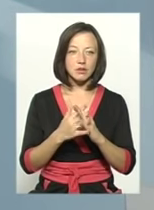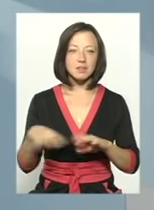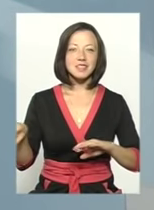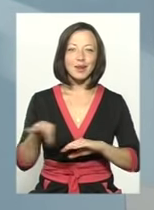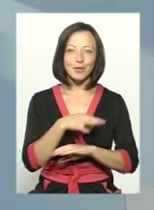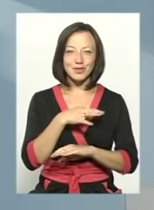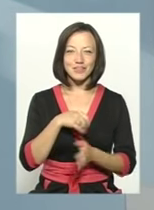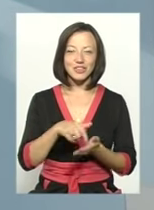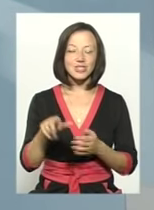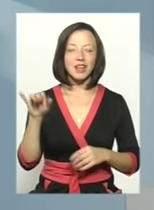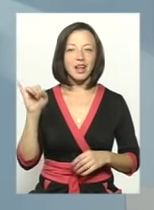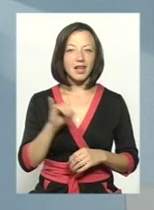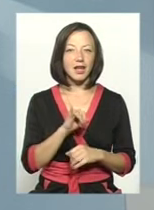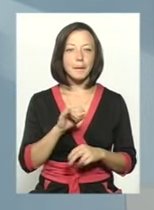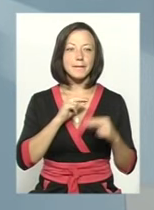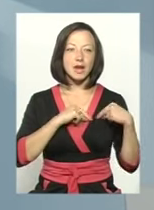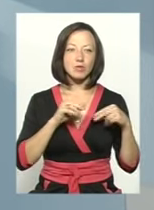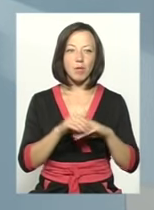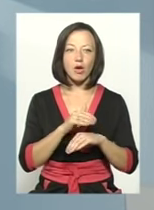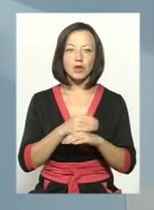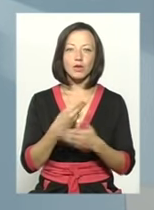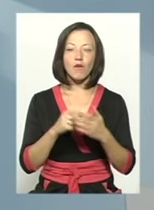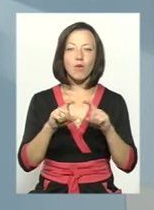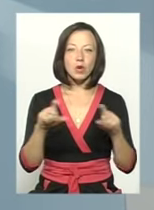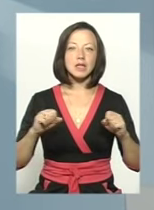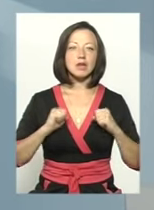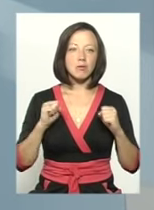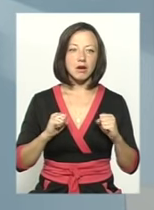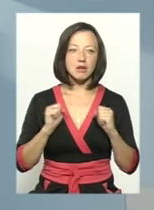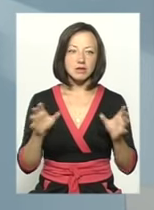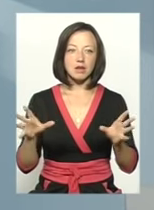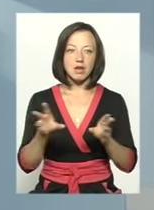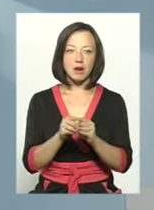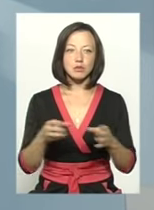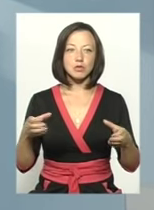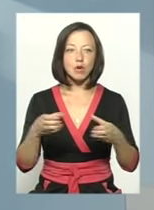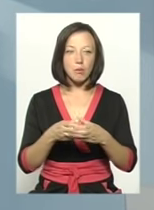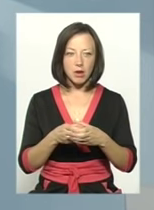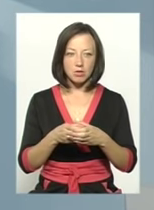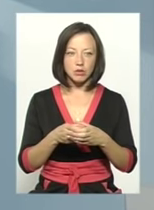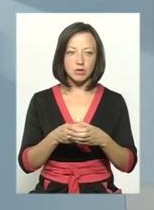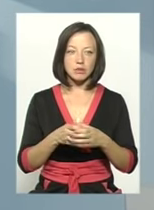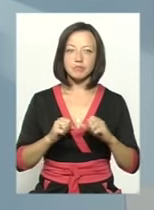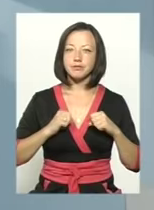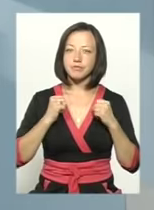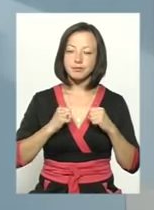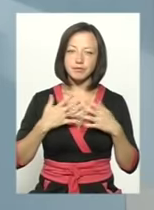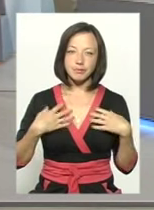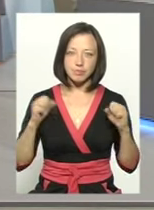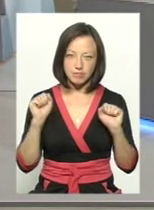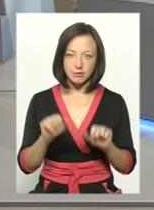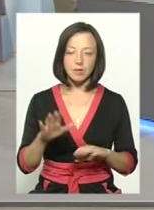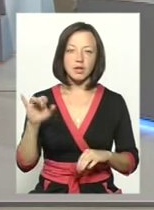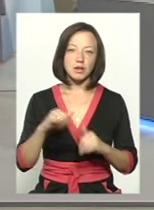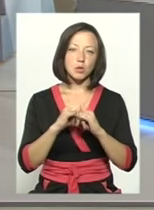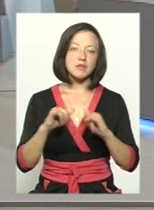заміж. Працюю в благодійному фонді і намагаюся разом з громадою прикласти всіх своїх зусиль і